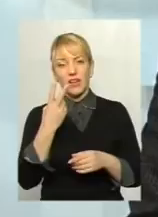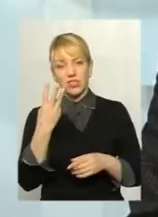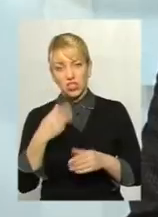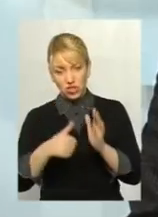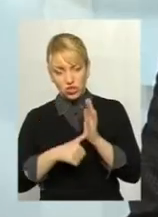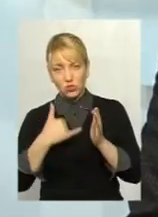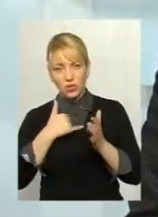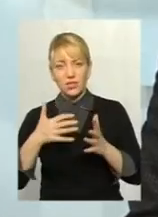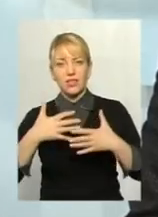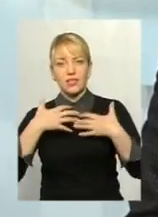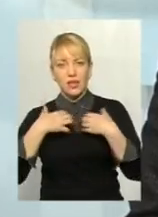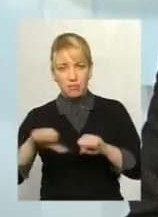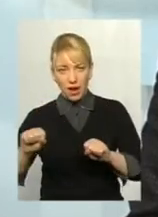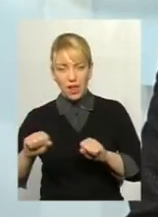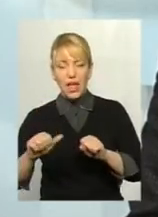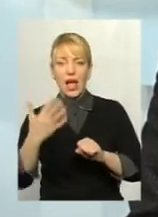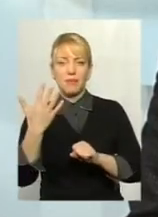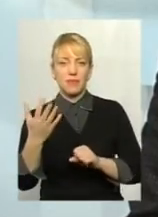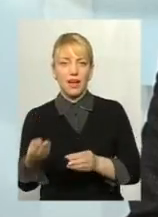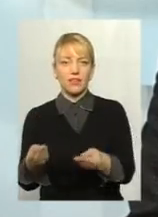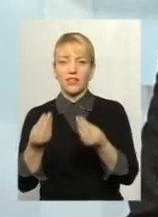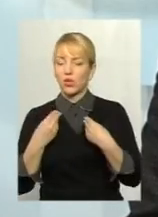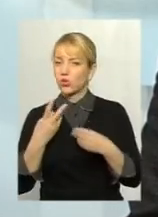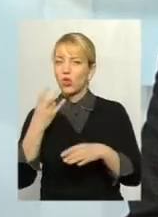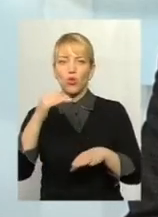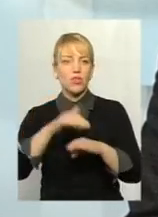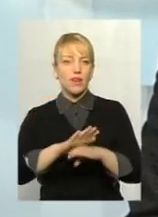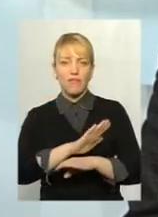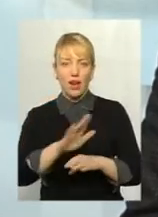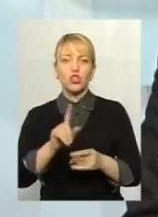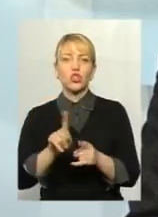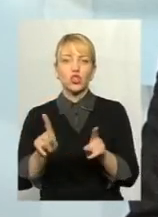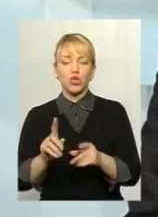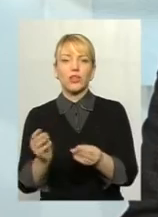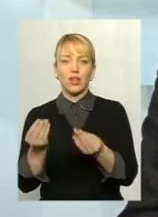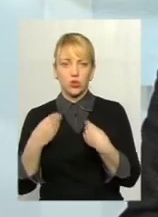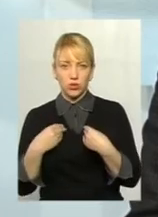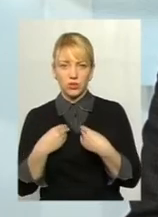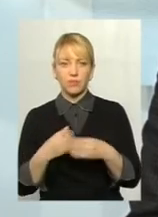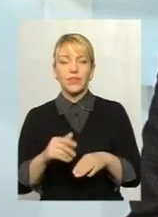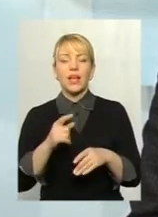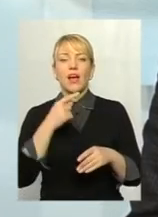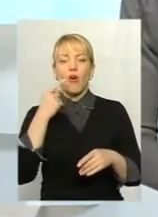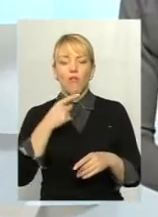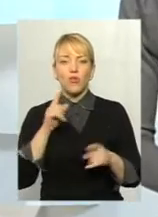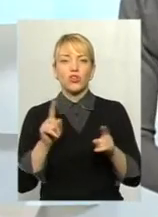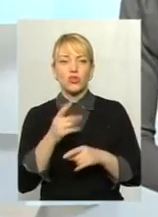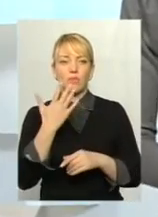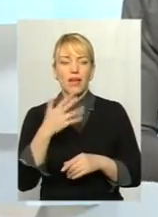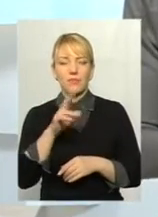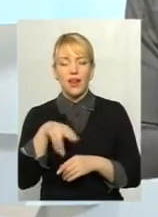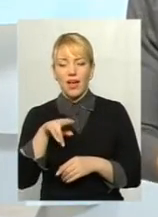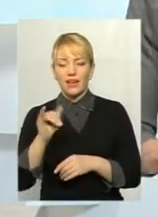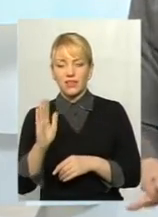5 дають, і ще не факт, що ми отримаємо цих 5 мільярдів. Декларується, що 5 мільярдів – це та допомога для